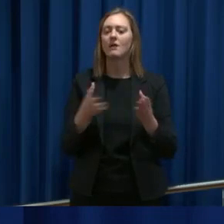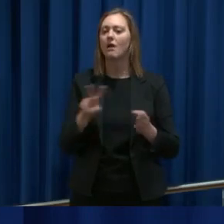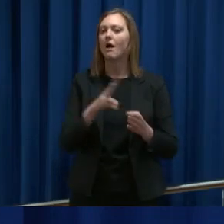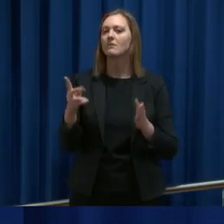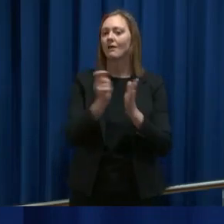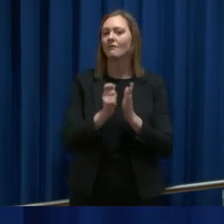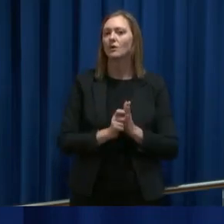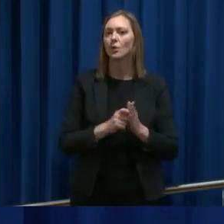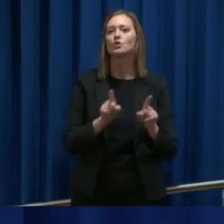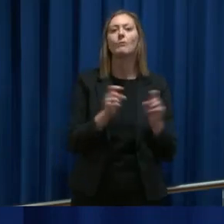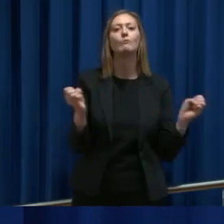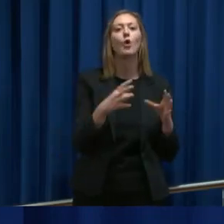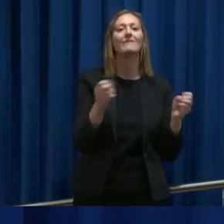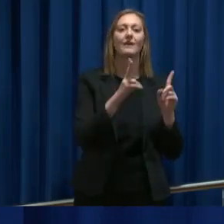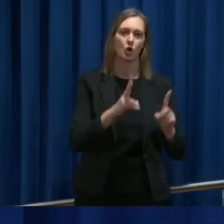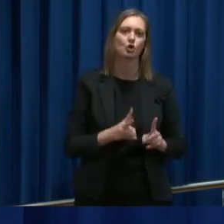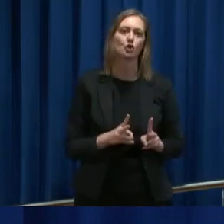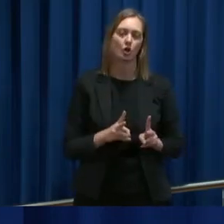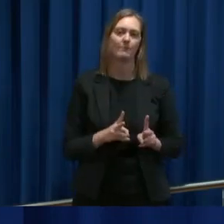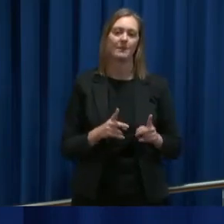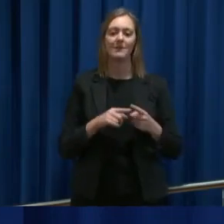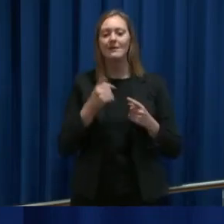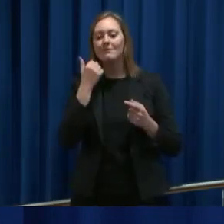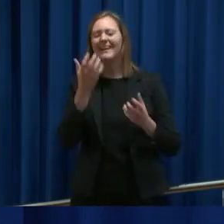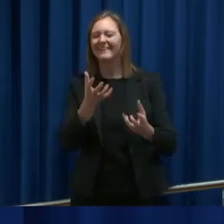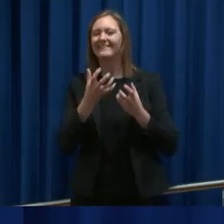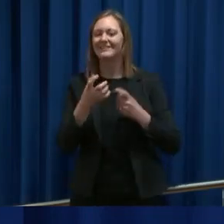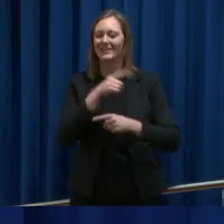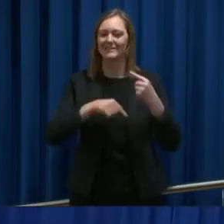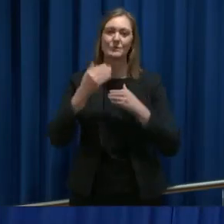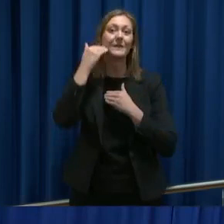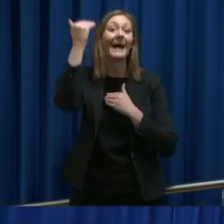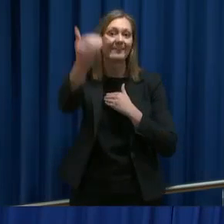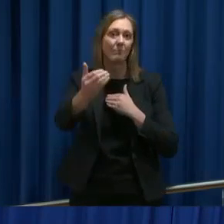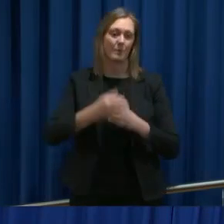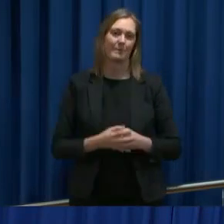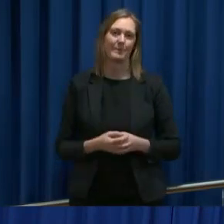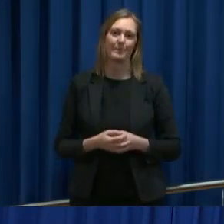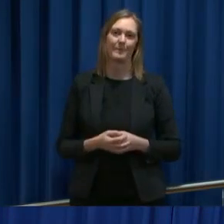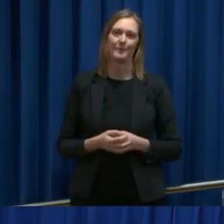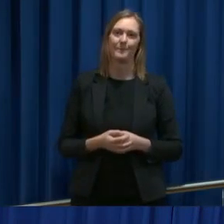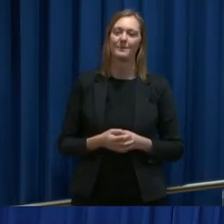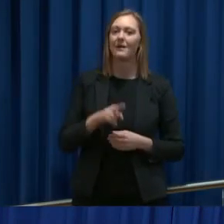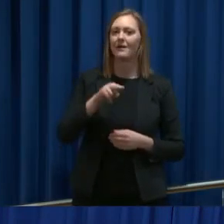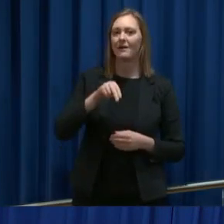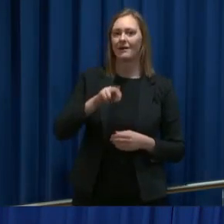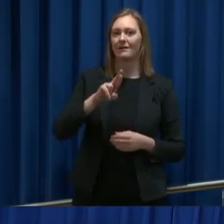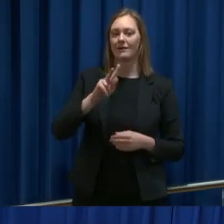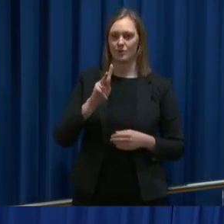faktorer også som spiller inn. Men det blir en interessant diskusjon etterpå. Da kan NRK gjøre seg klar.